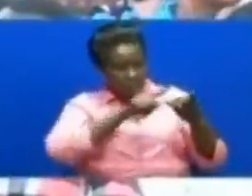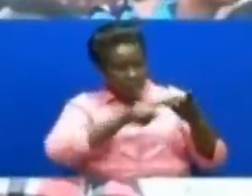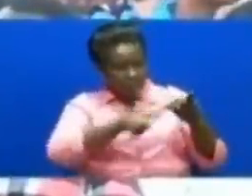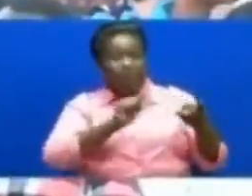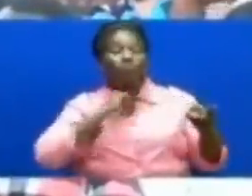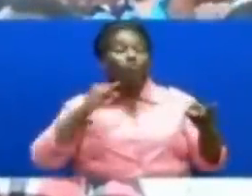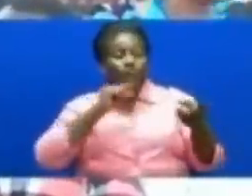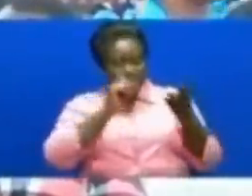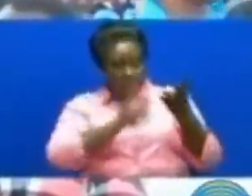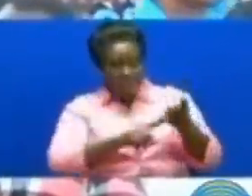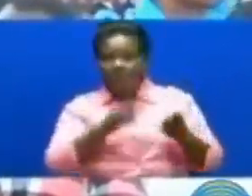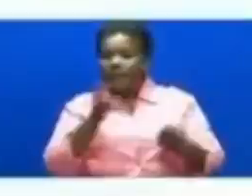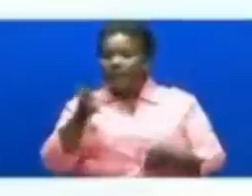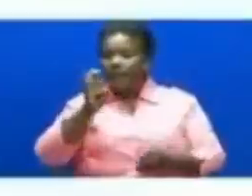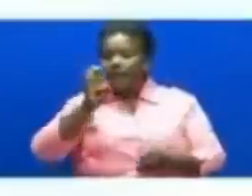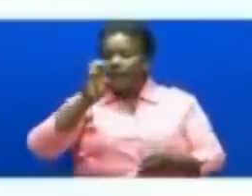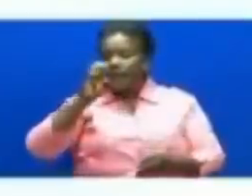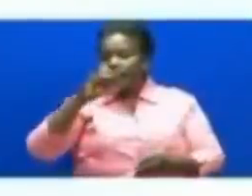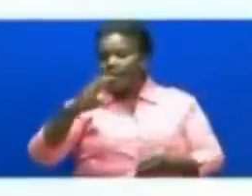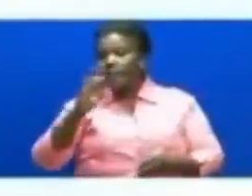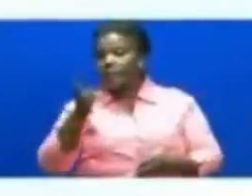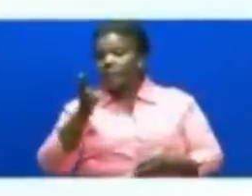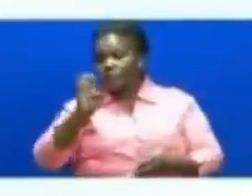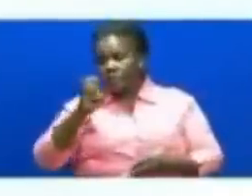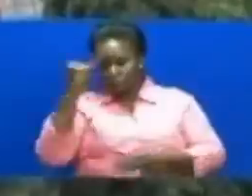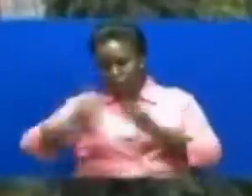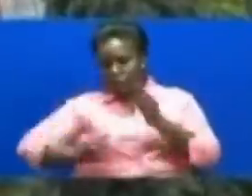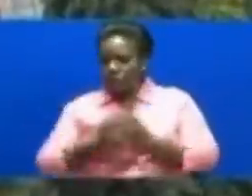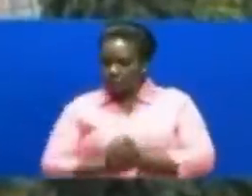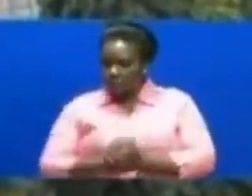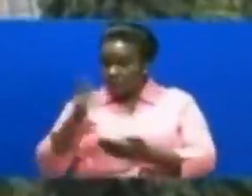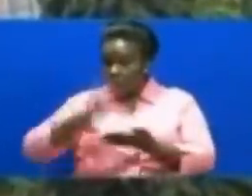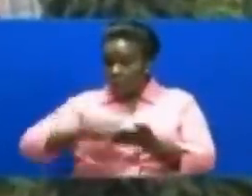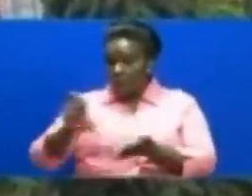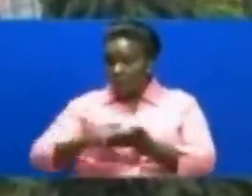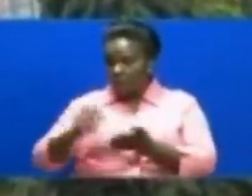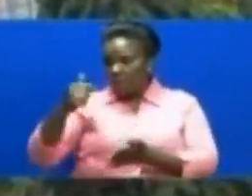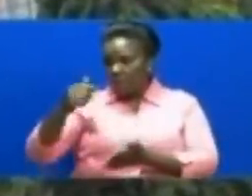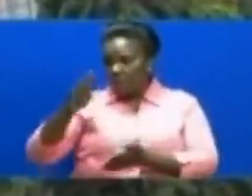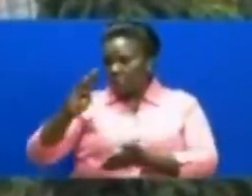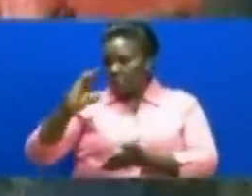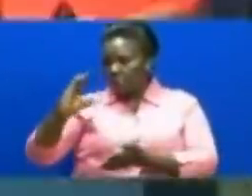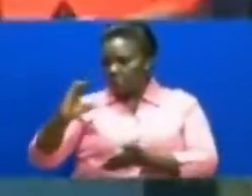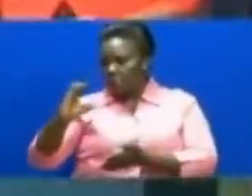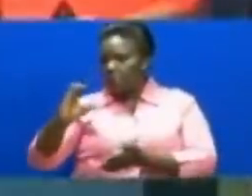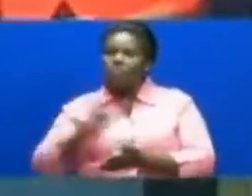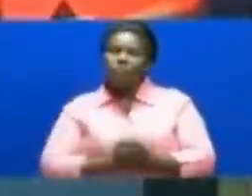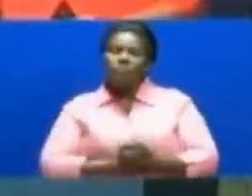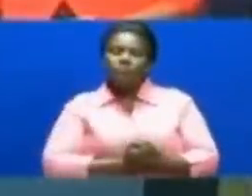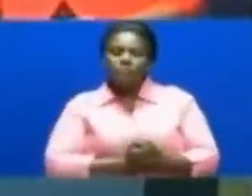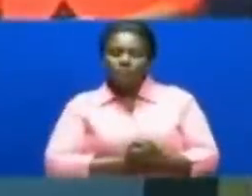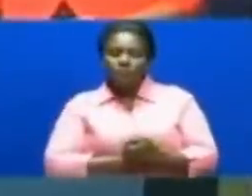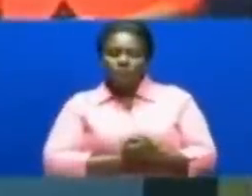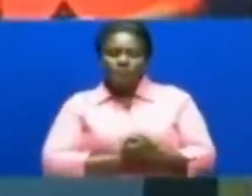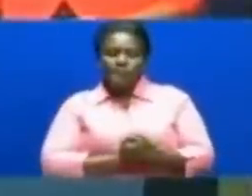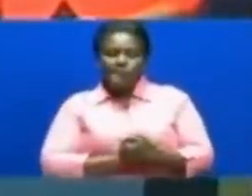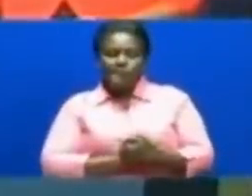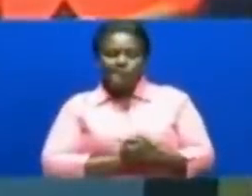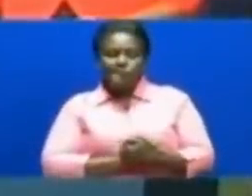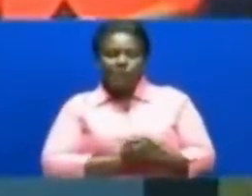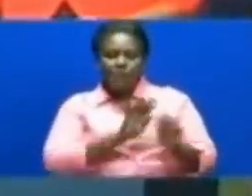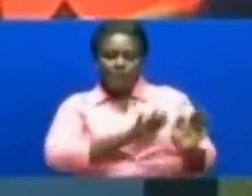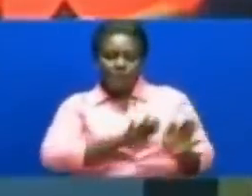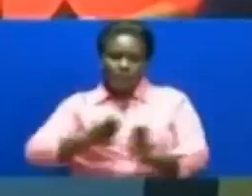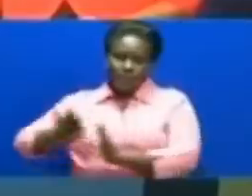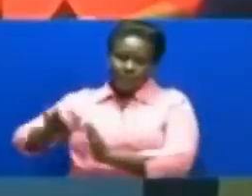Na Johnny Heche Emmanuel Samuel TBC Na mtuangalisa sakarikopande wa